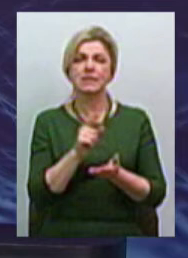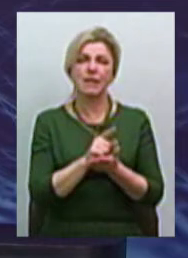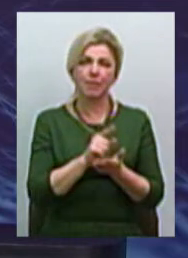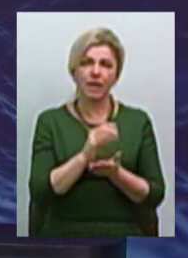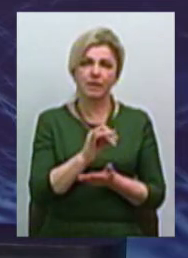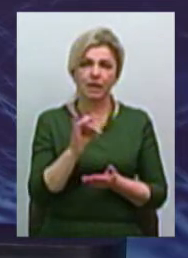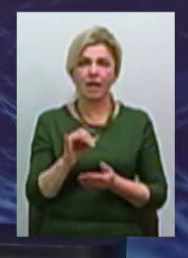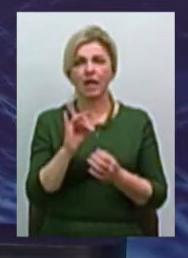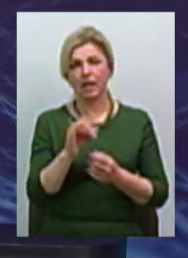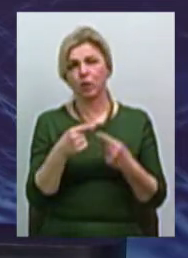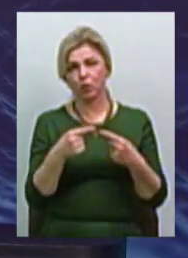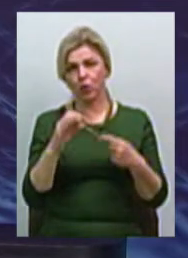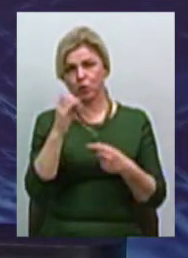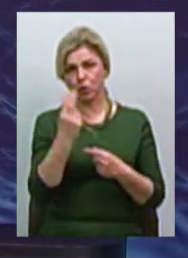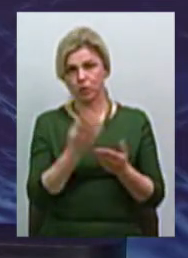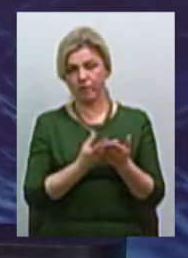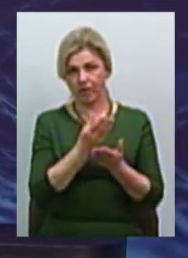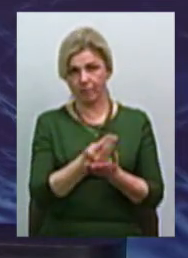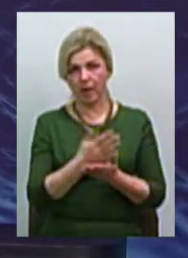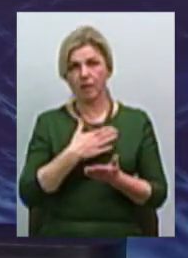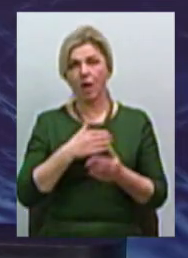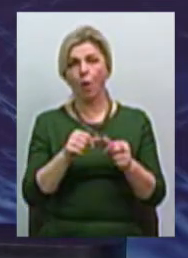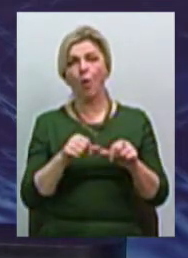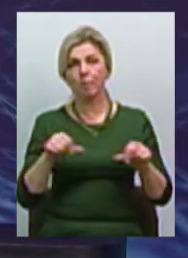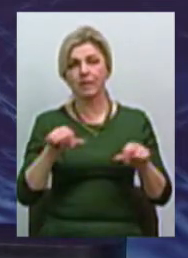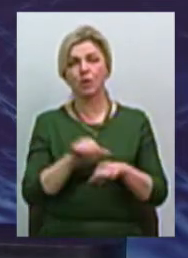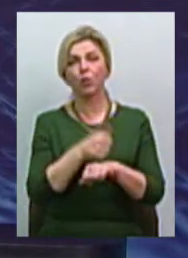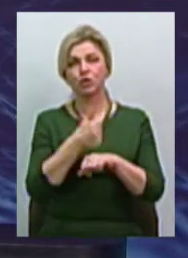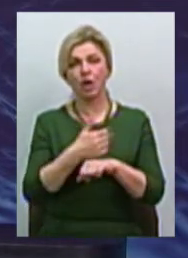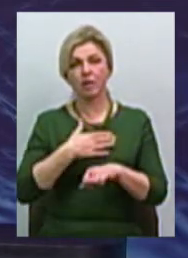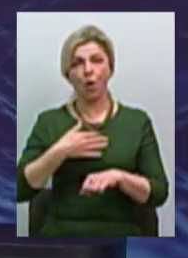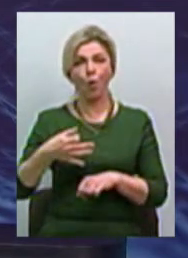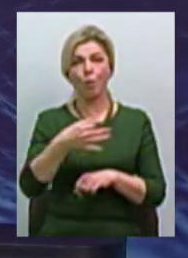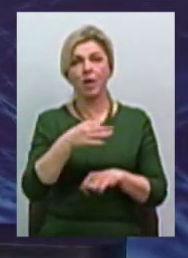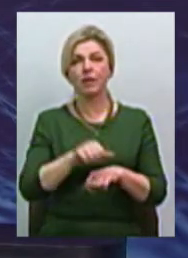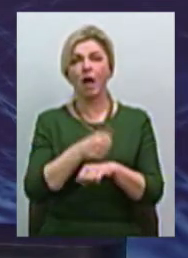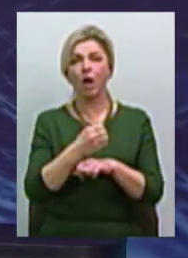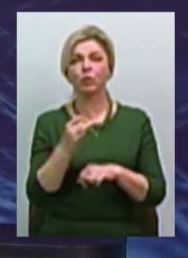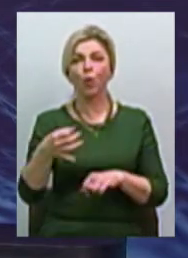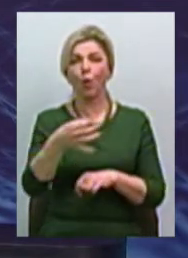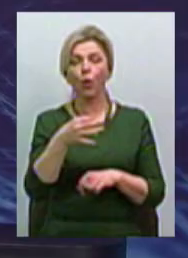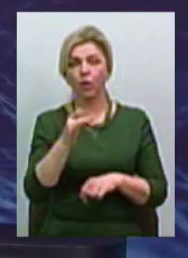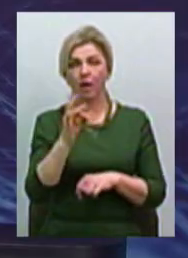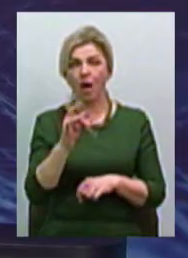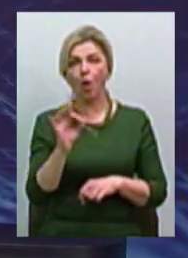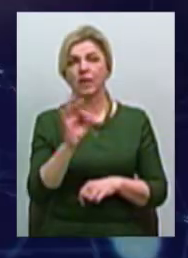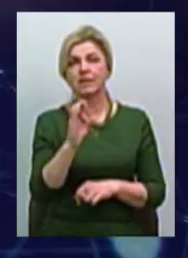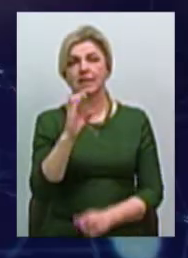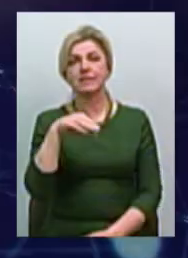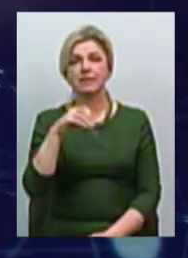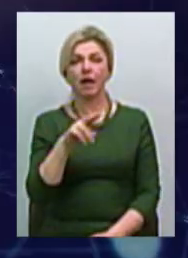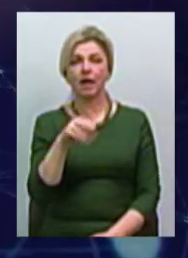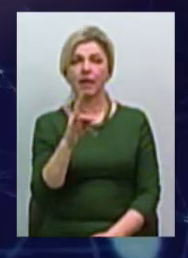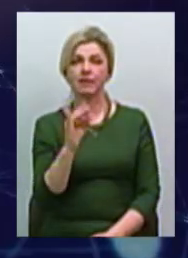соціальних виплат. Нашу комісію обласно очолює наш губернатор Олександр Стаднік і